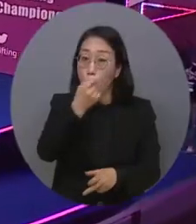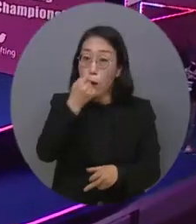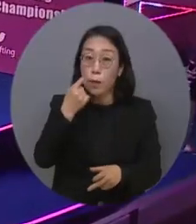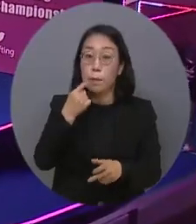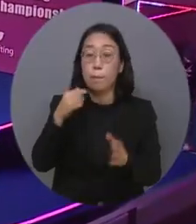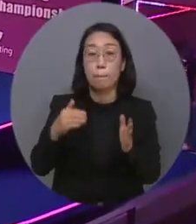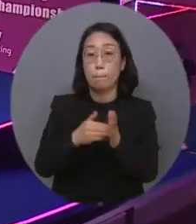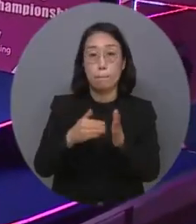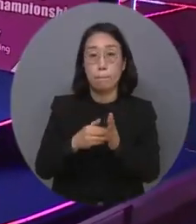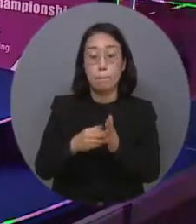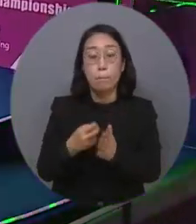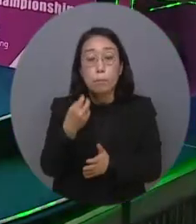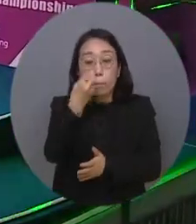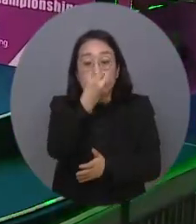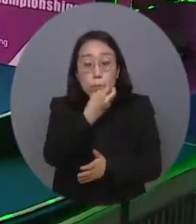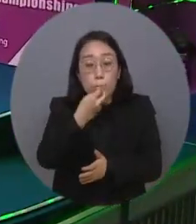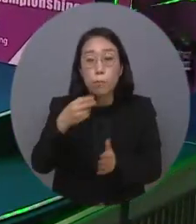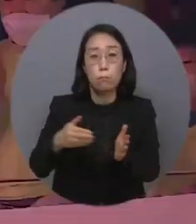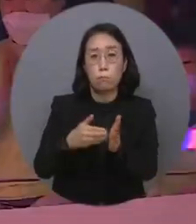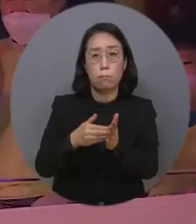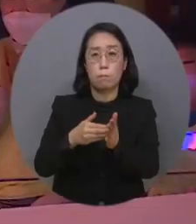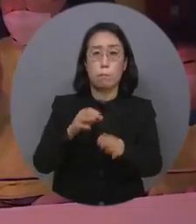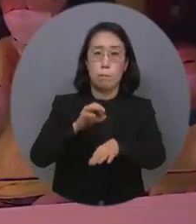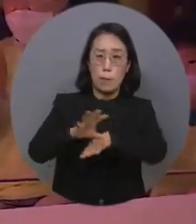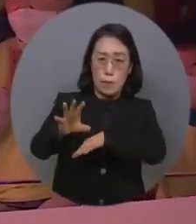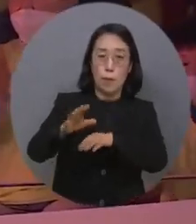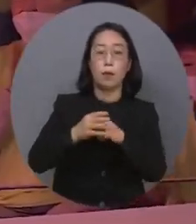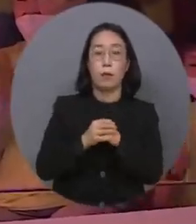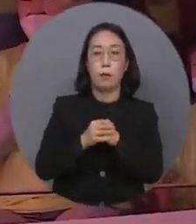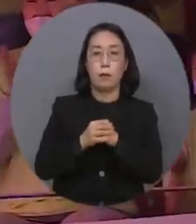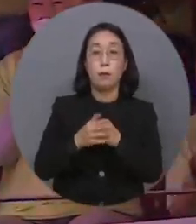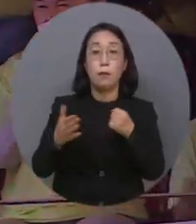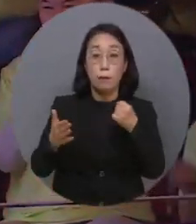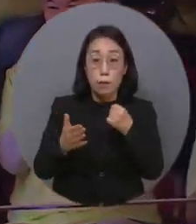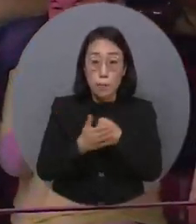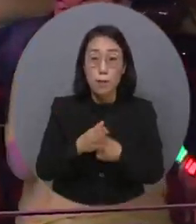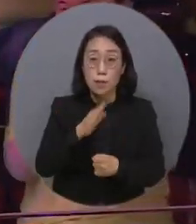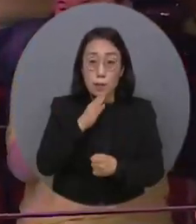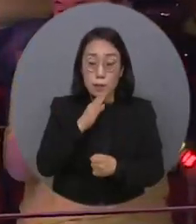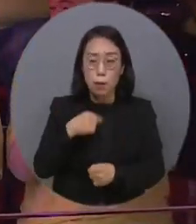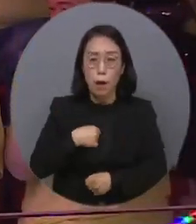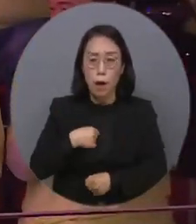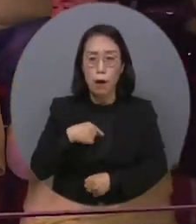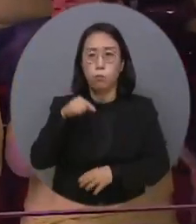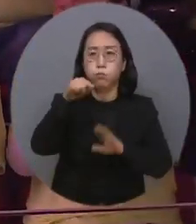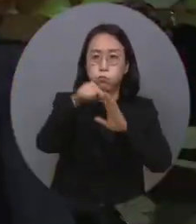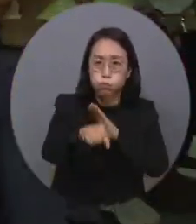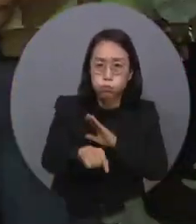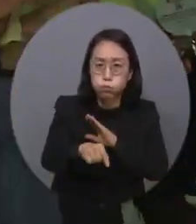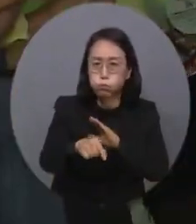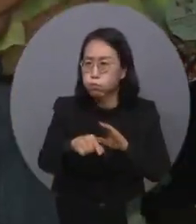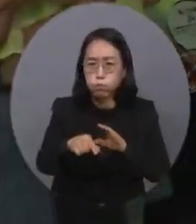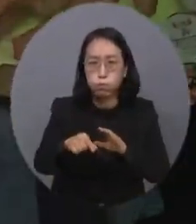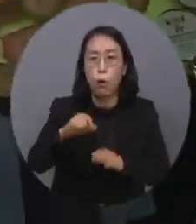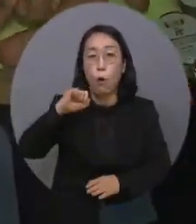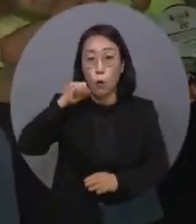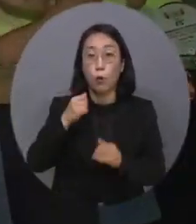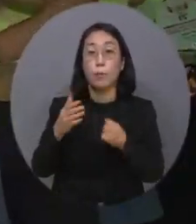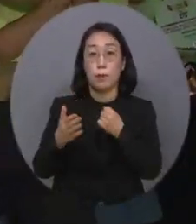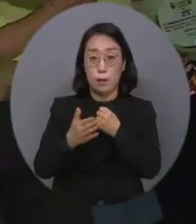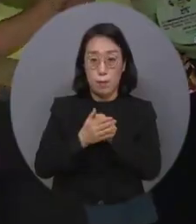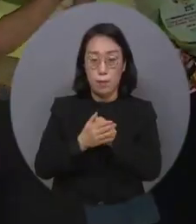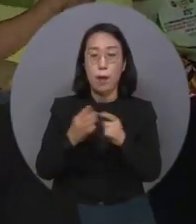현장 발건만 진행하는 것으로 나타났습니다. 이로 인해 당사자의 불편이 있는 만큼 이용 편의성을